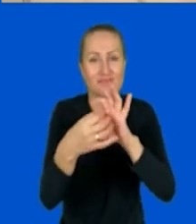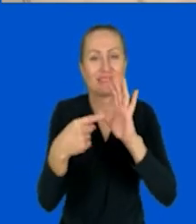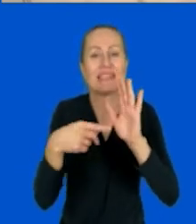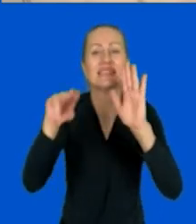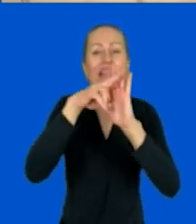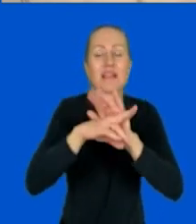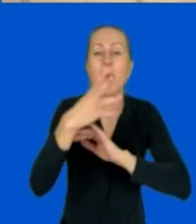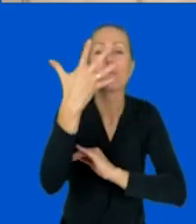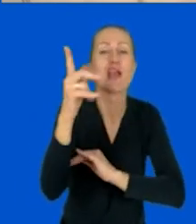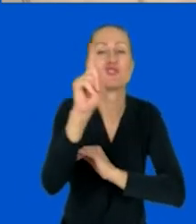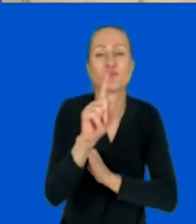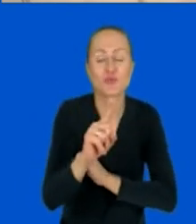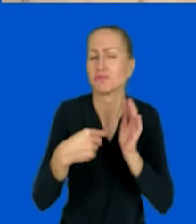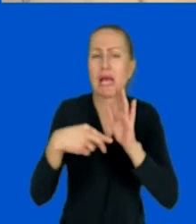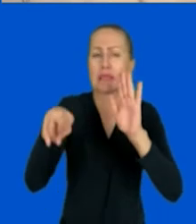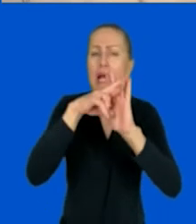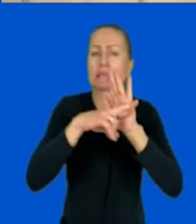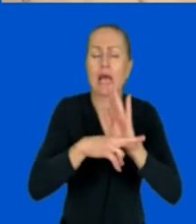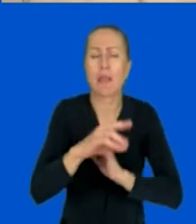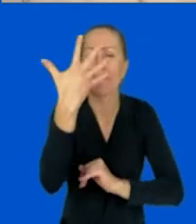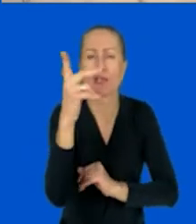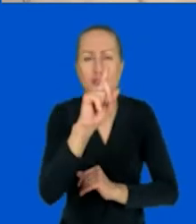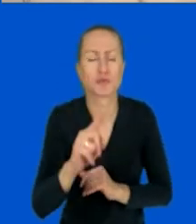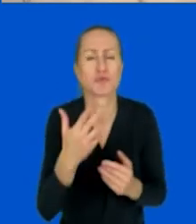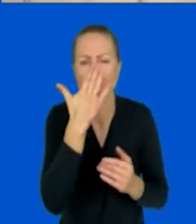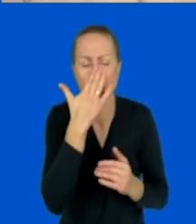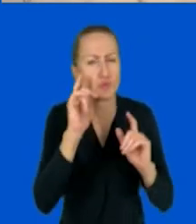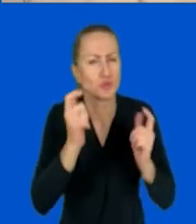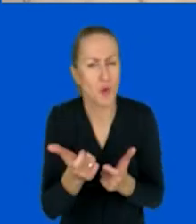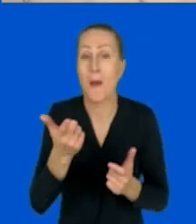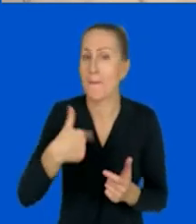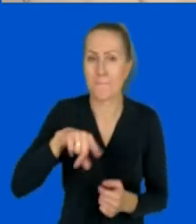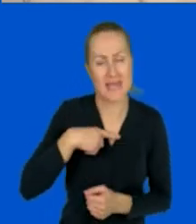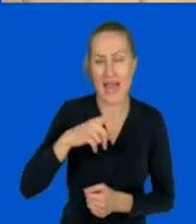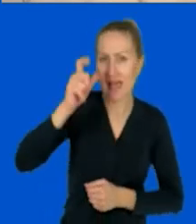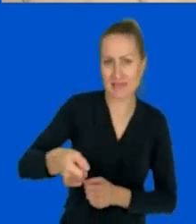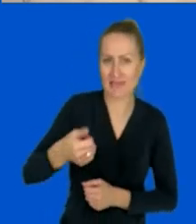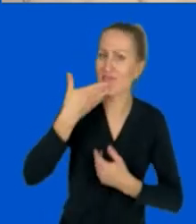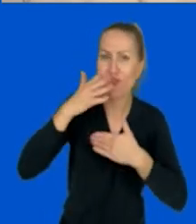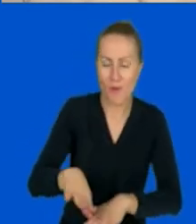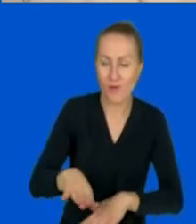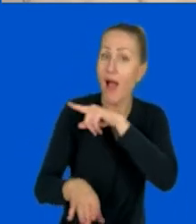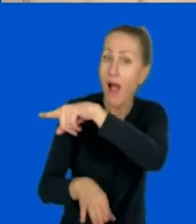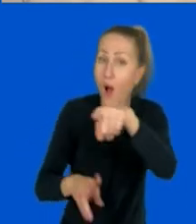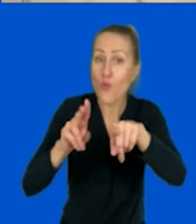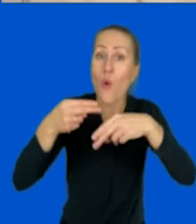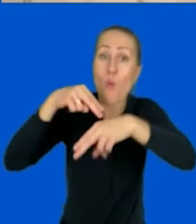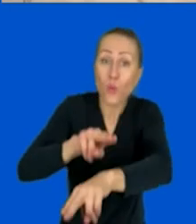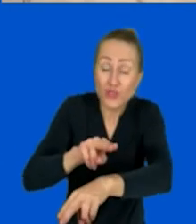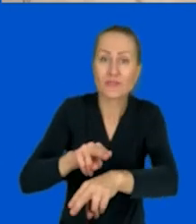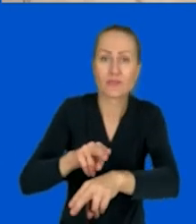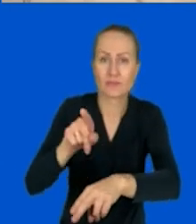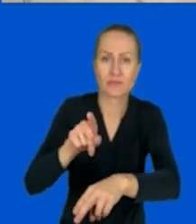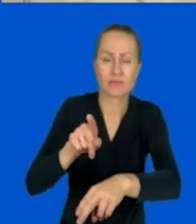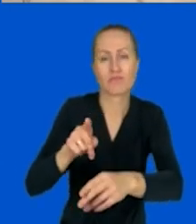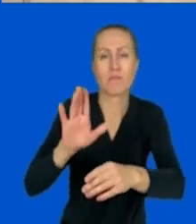Zasada pięciu minut to taka, że nie możemy pozwolić, aby uczestnicy byli bezczynni przez pięć minut. Więcej